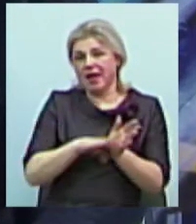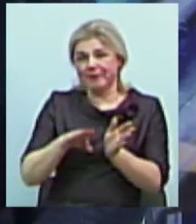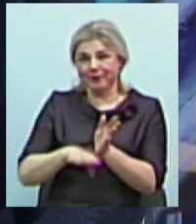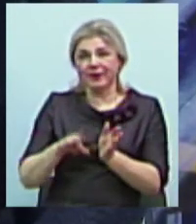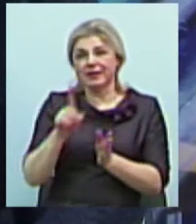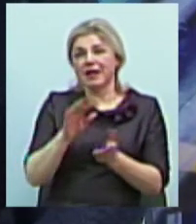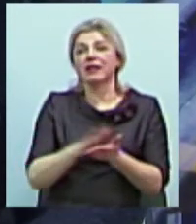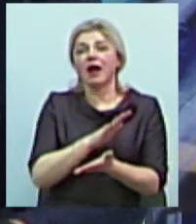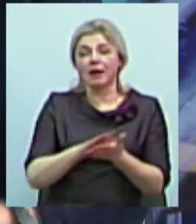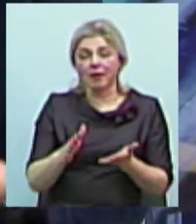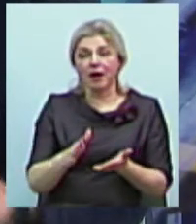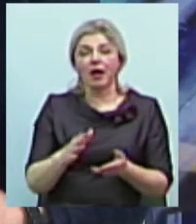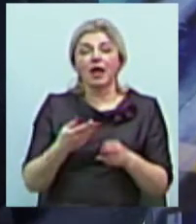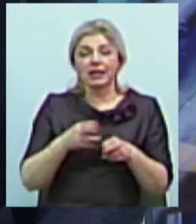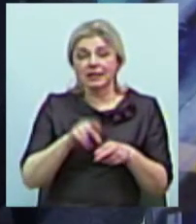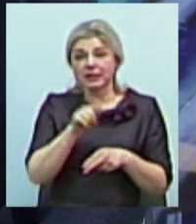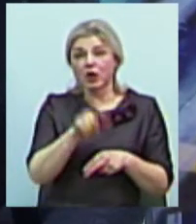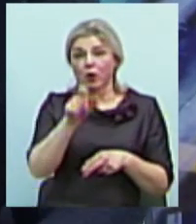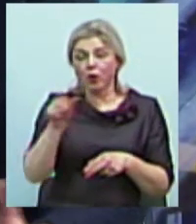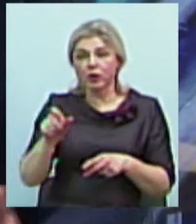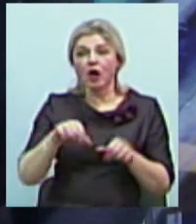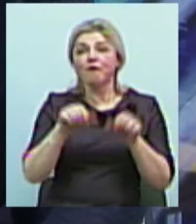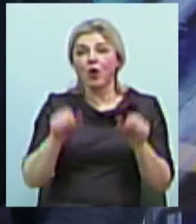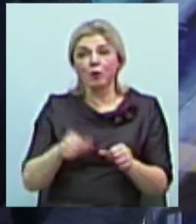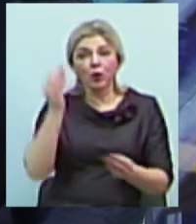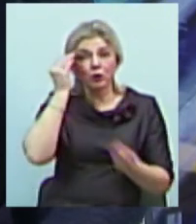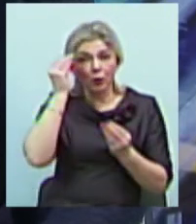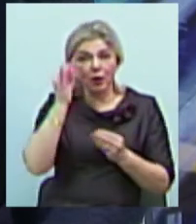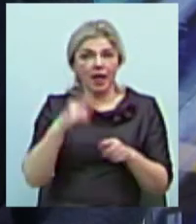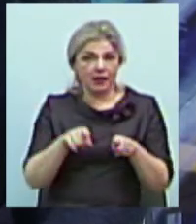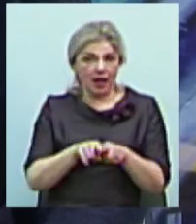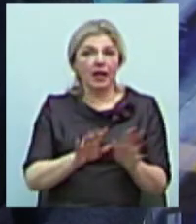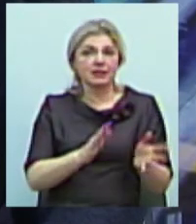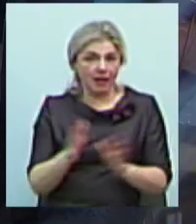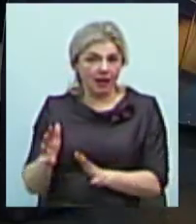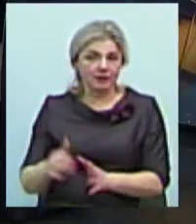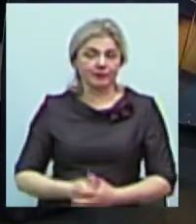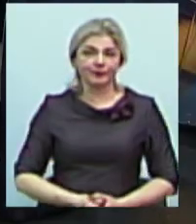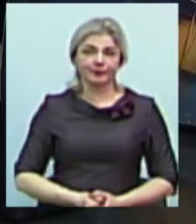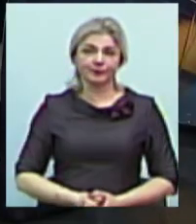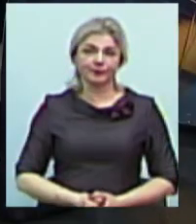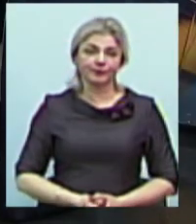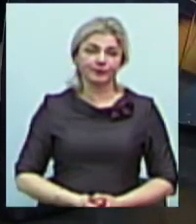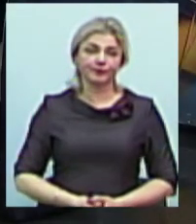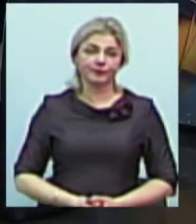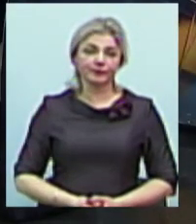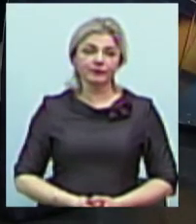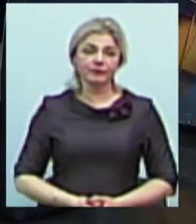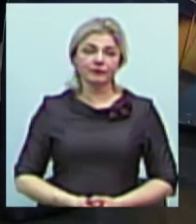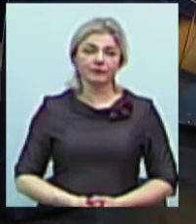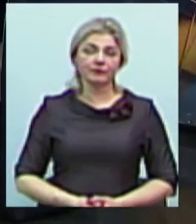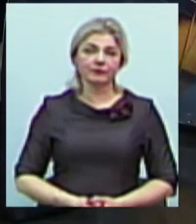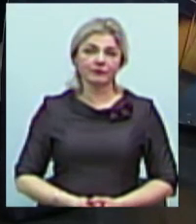таке інше було. От ці люди формують думку і потім от таке стається, а у нас є своя Пожитавшись до цього, як можна,